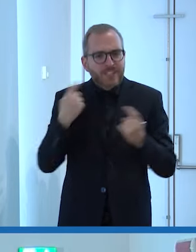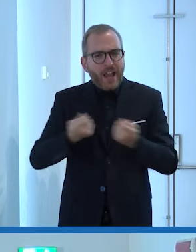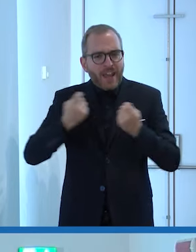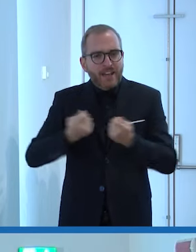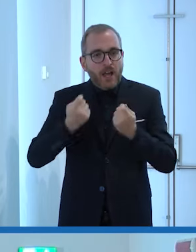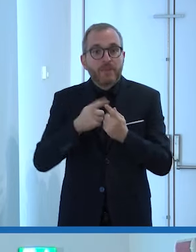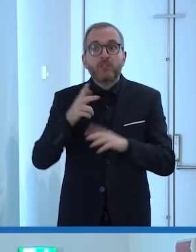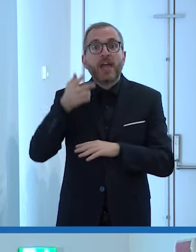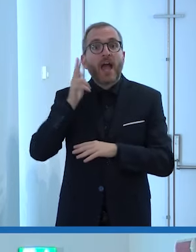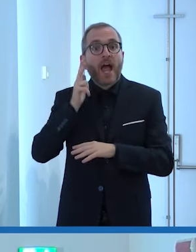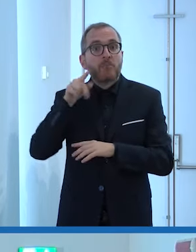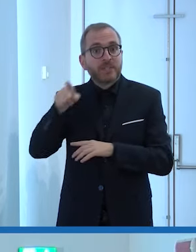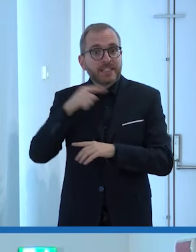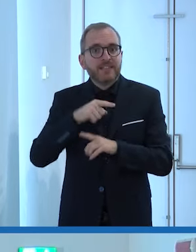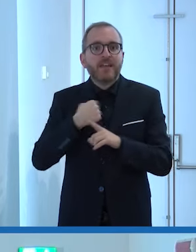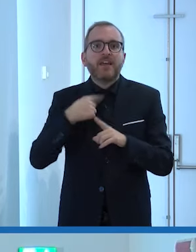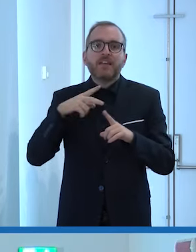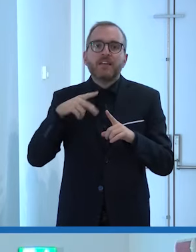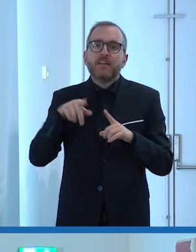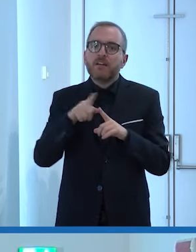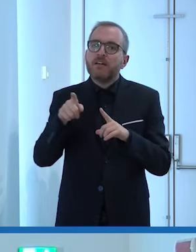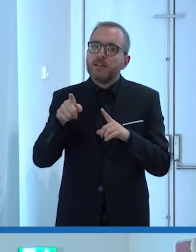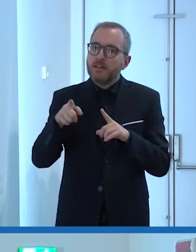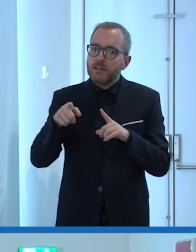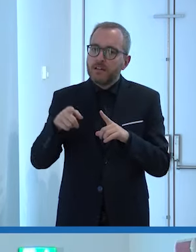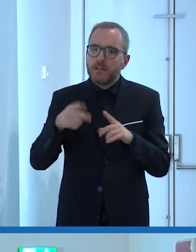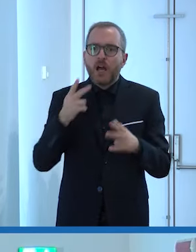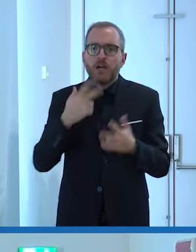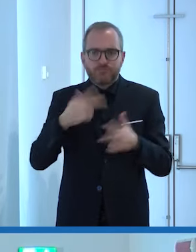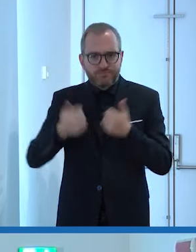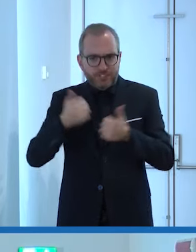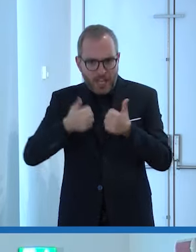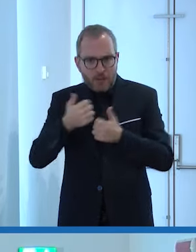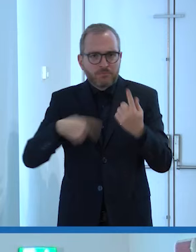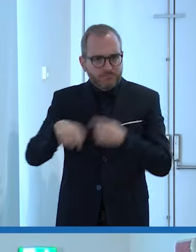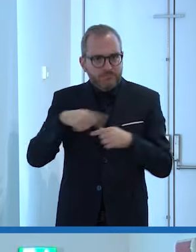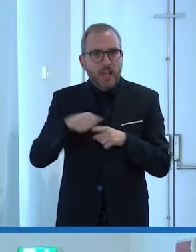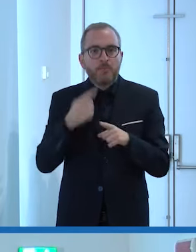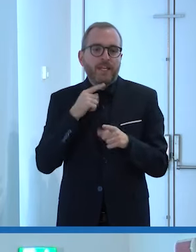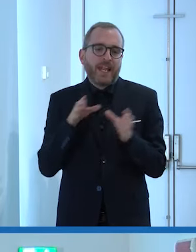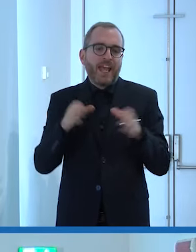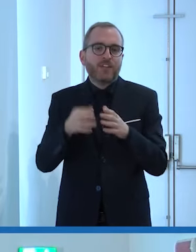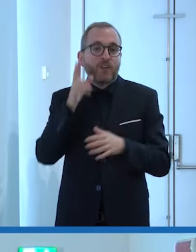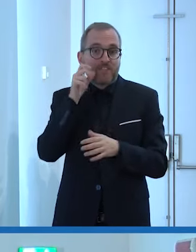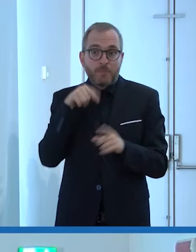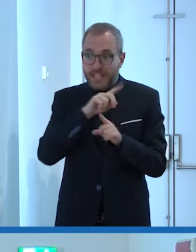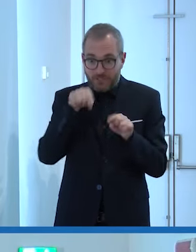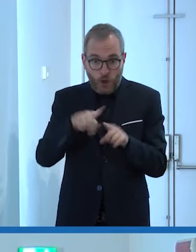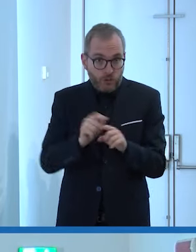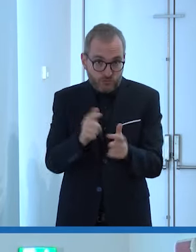proveremo a gareggiare nel circuito bodybuilding dove porterò la categoria femminile che ad oggi non esiste